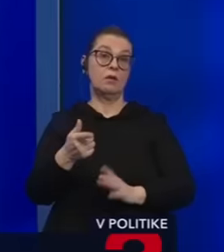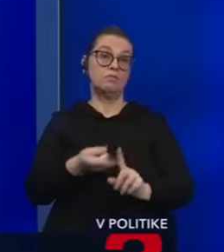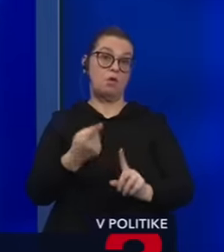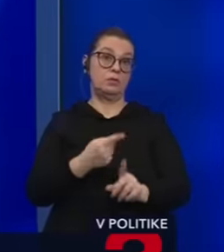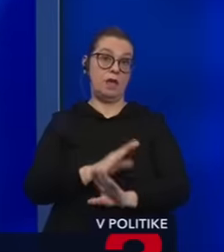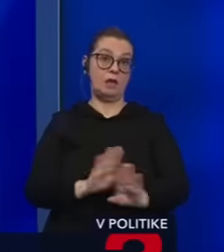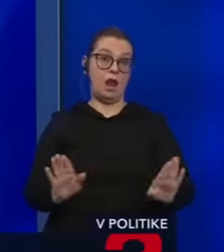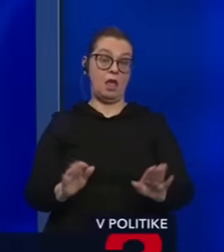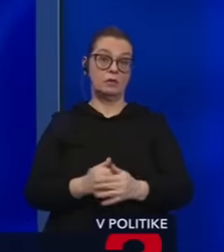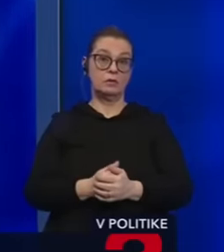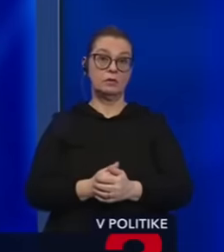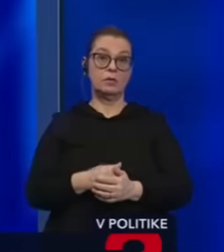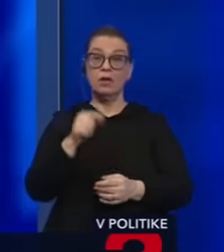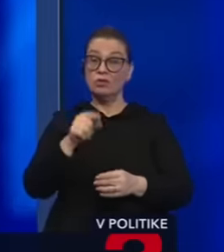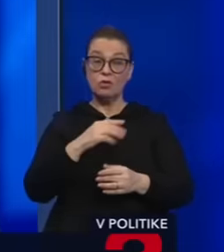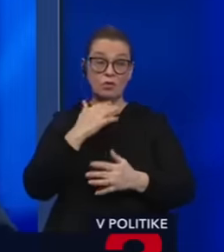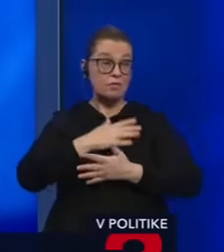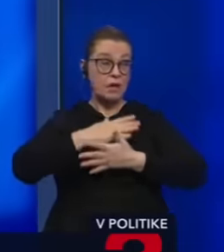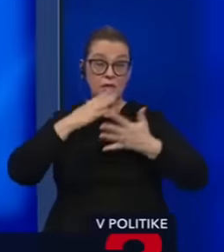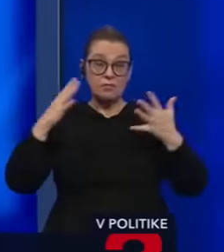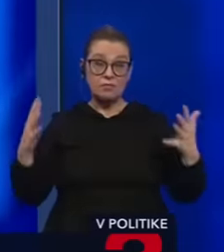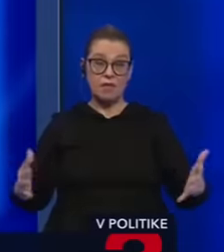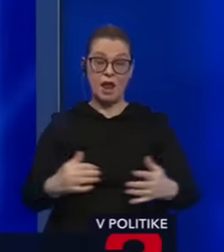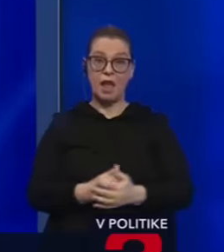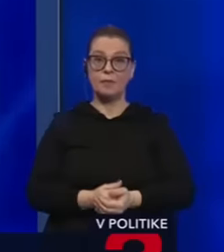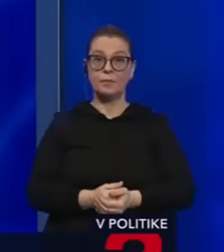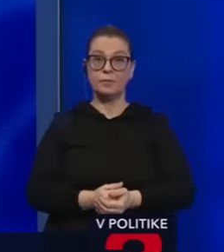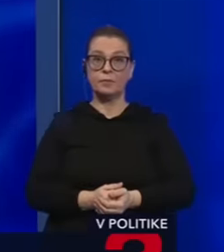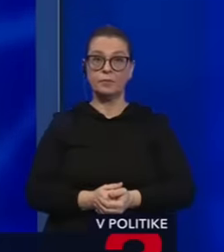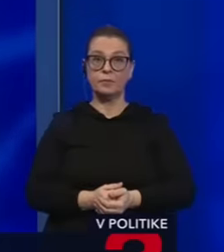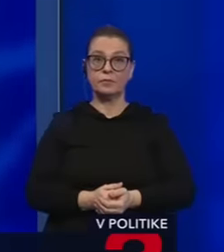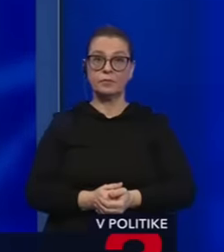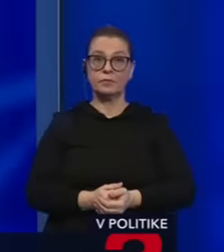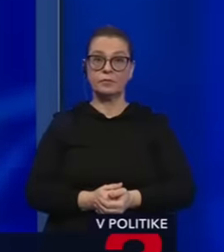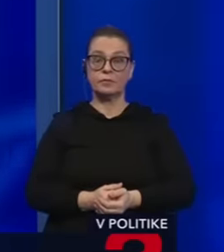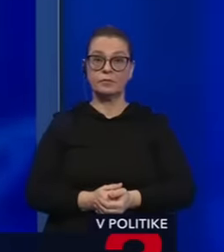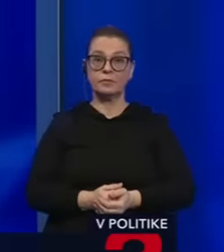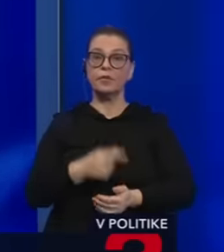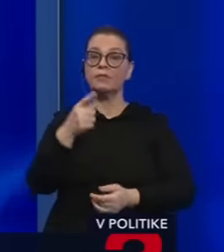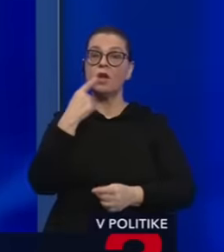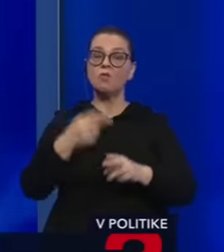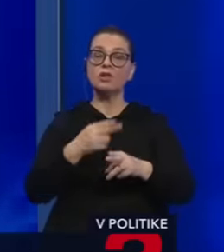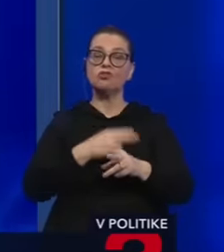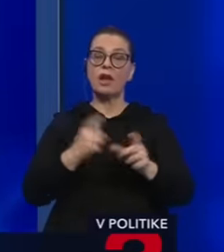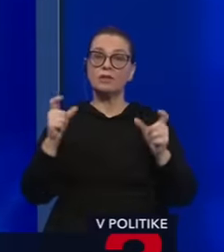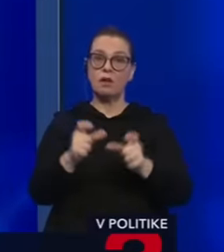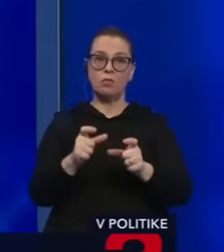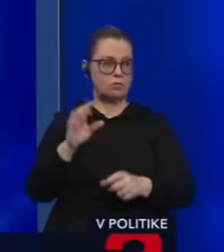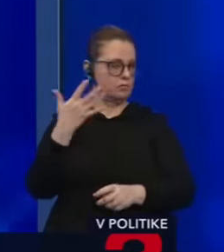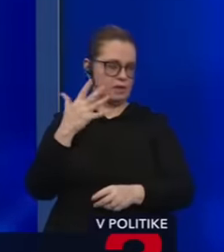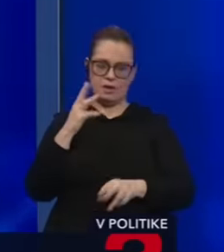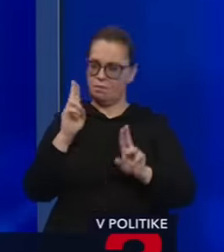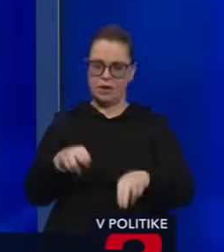veľa, veľa, veľa a o tých príkladoch hovoríme v tom parlamente. Čo sa týka, hovoríte, že štát je zablokovaný, no štát nie je zablokovaný.